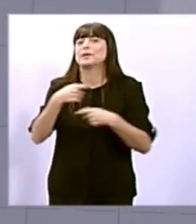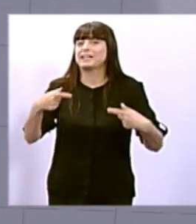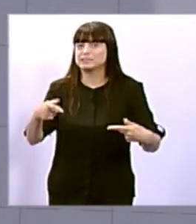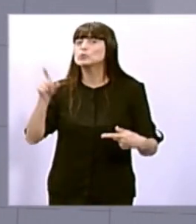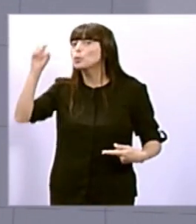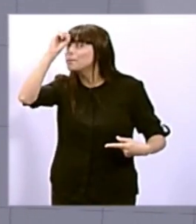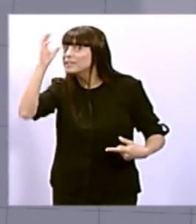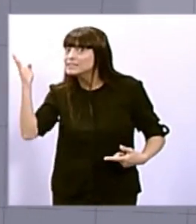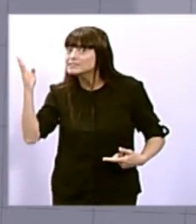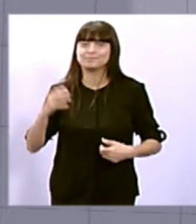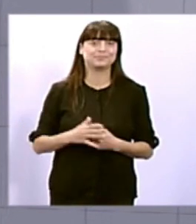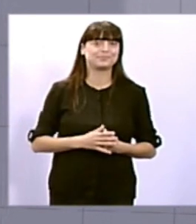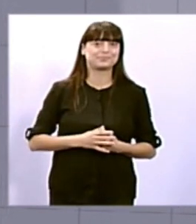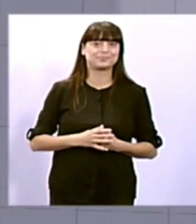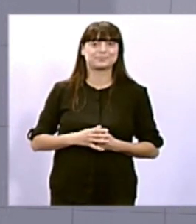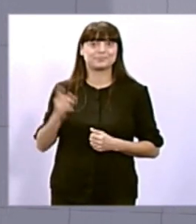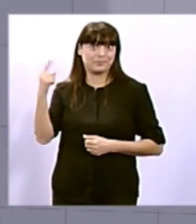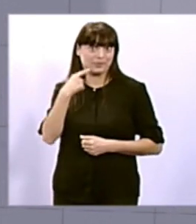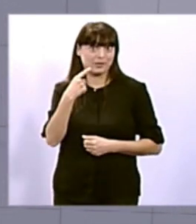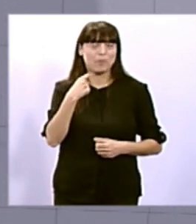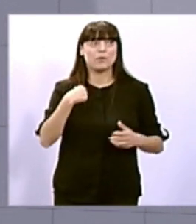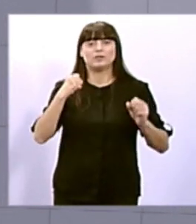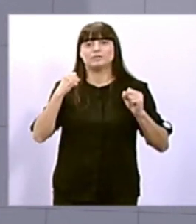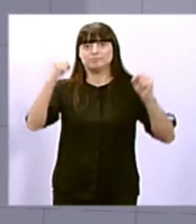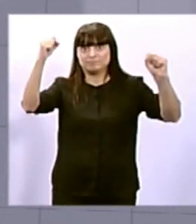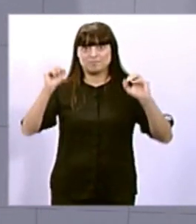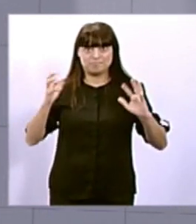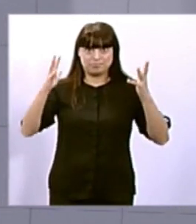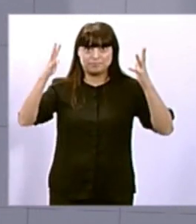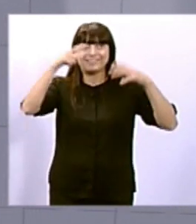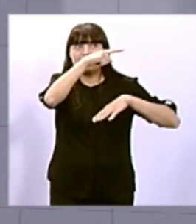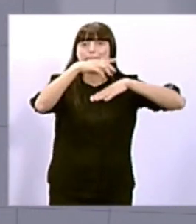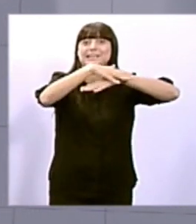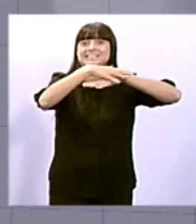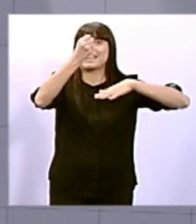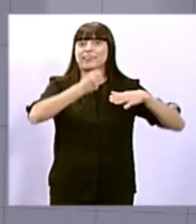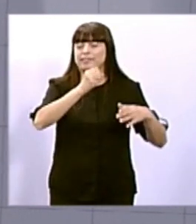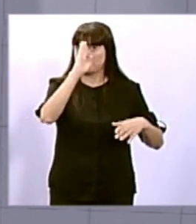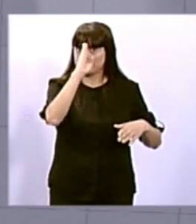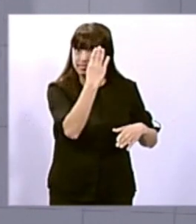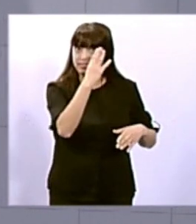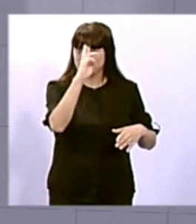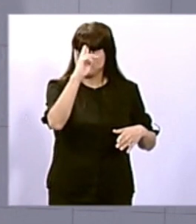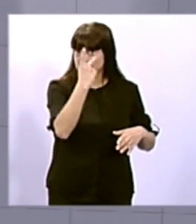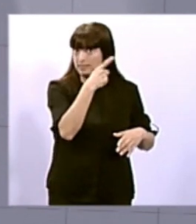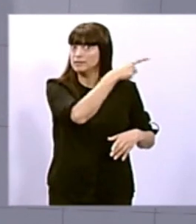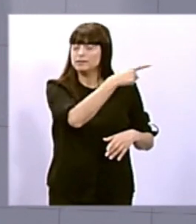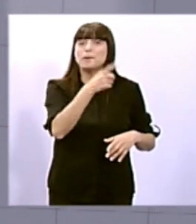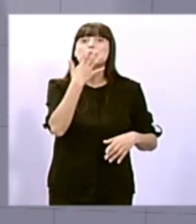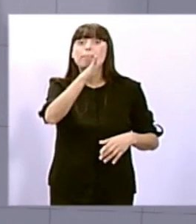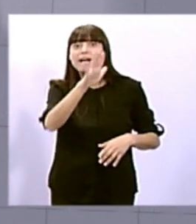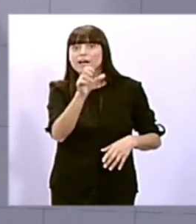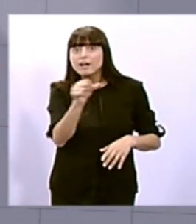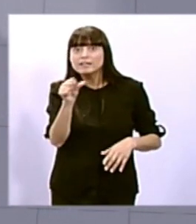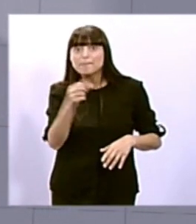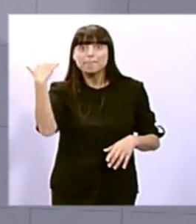En tot cas, celebrem la rectificació del govern de l'Estat, del Ministeri d'Hisenda, perquè el que semblava un impossible fa unes setmanes,